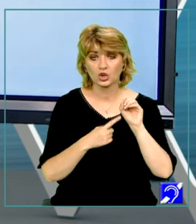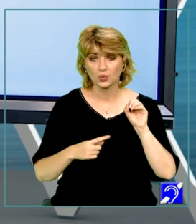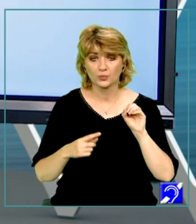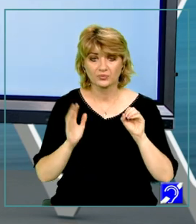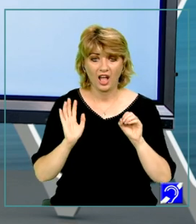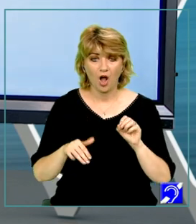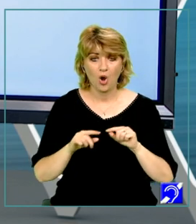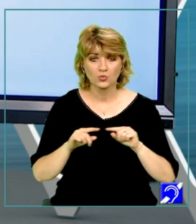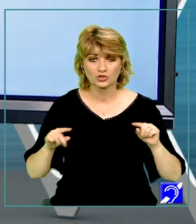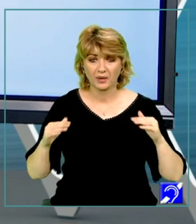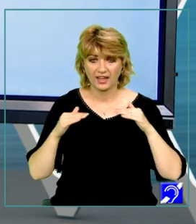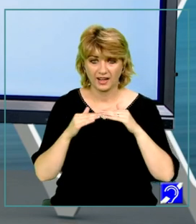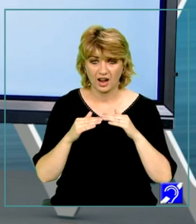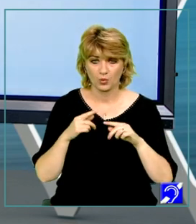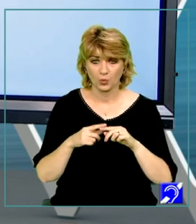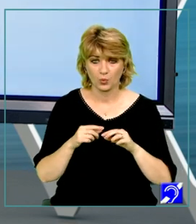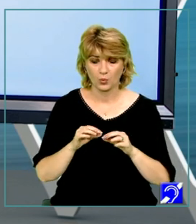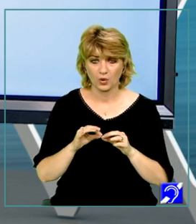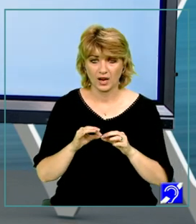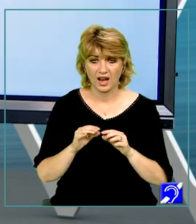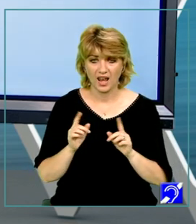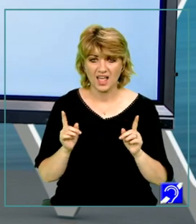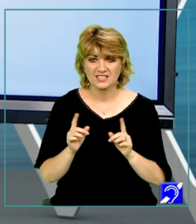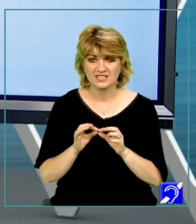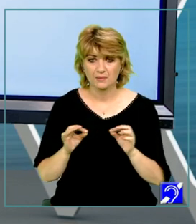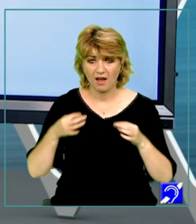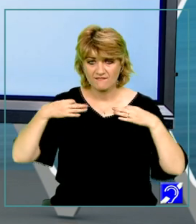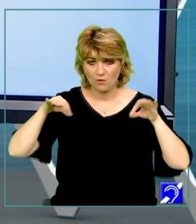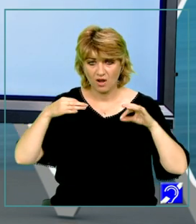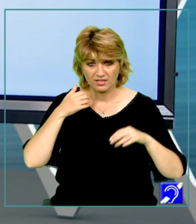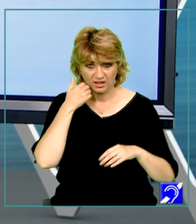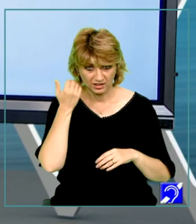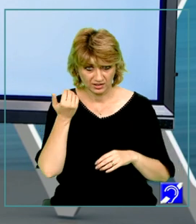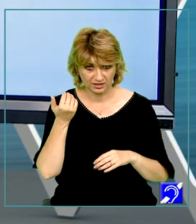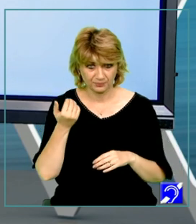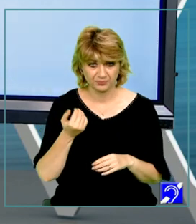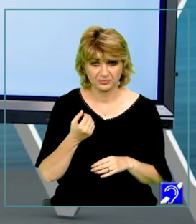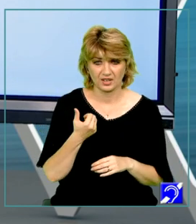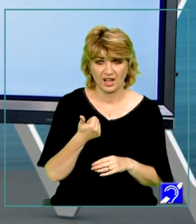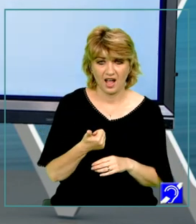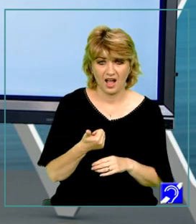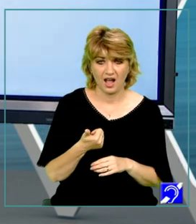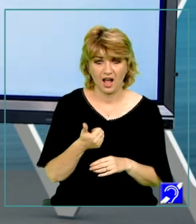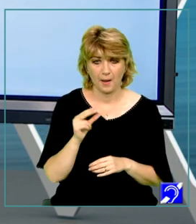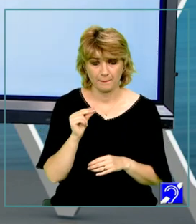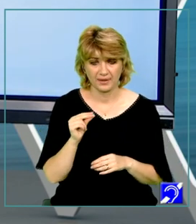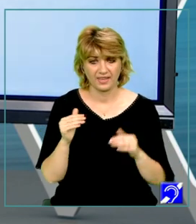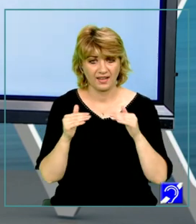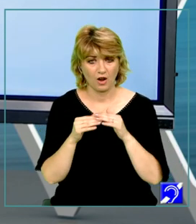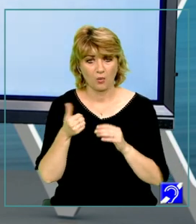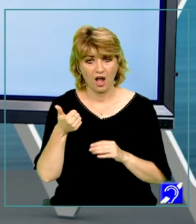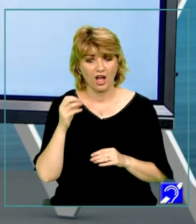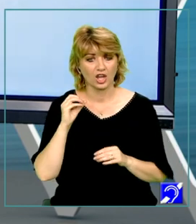lungimi egale cu lățimea foii de hârtie. Prin urmare AP este congruent cu